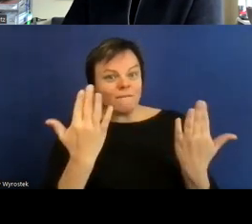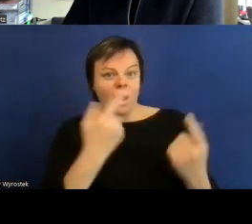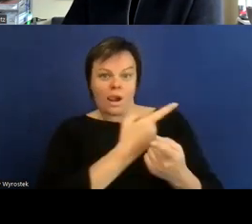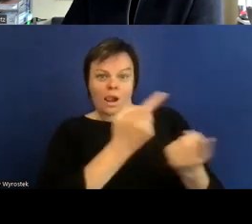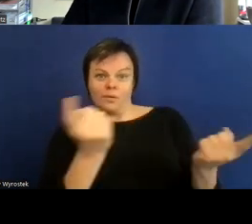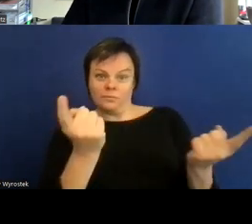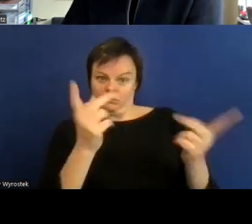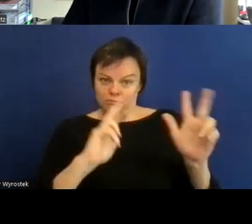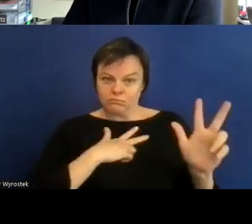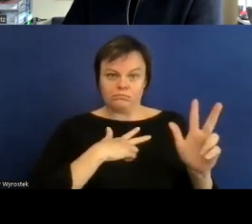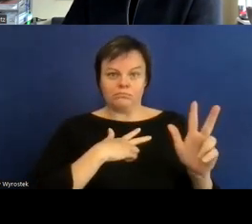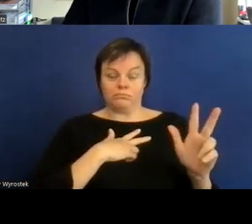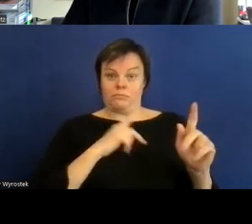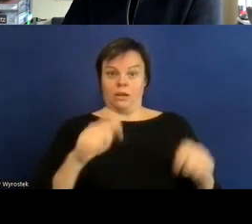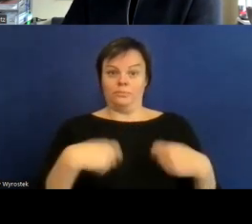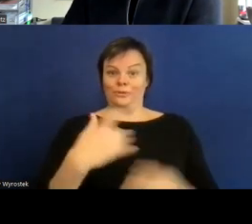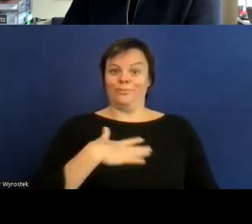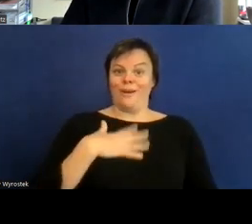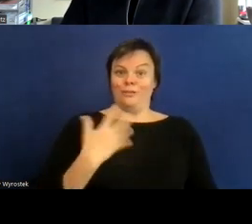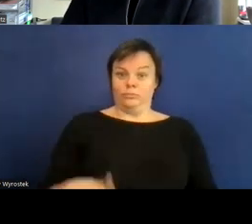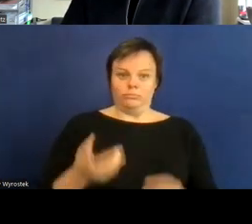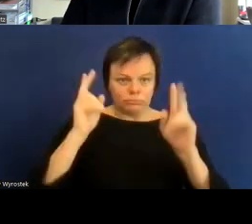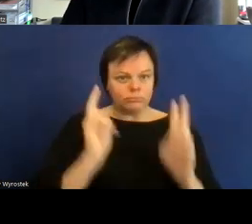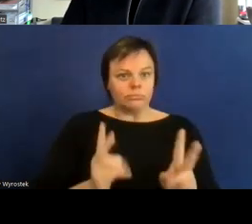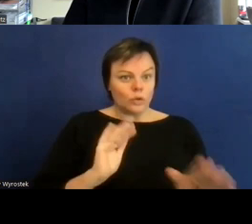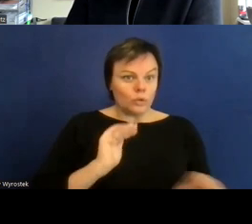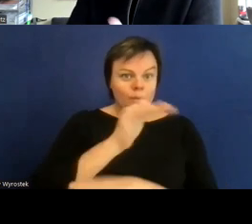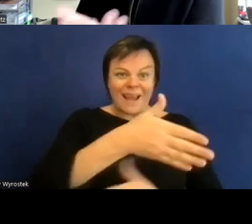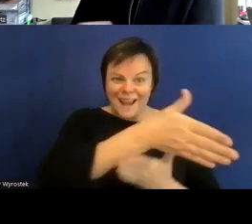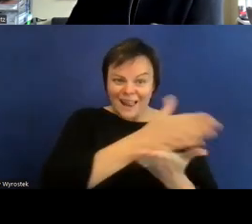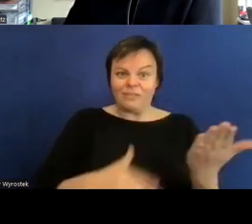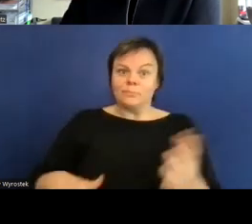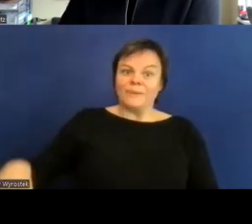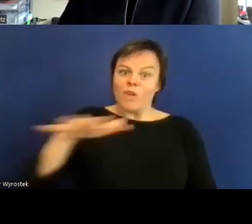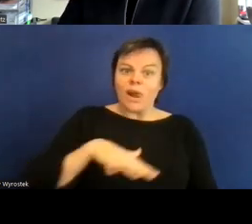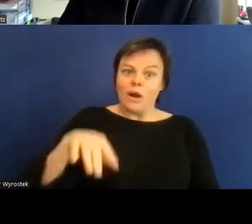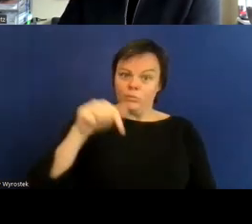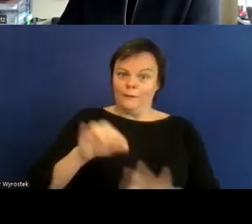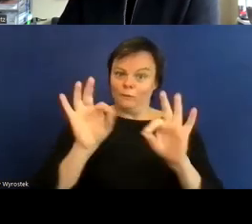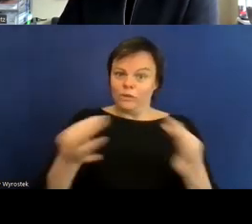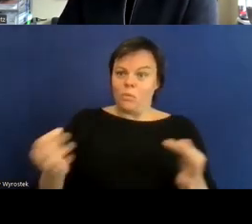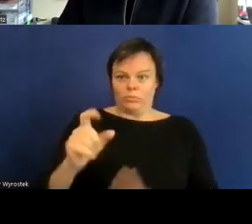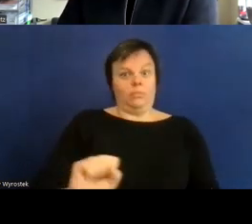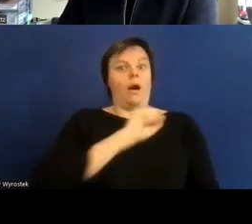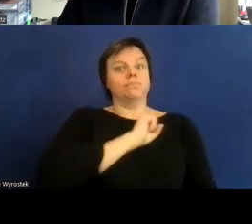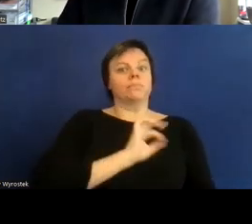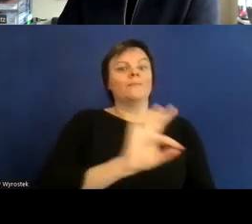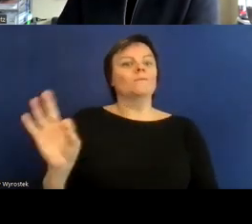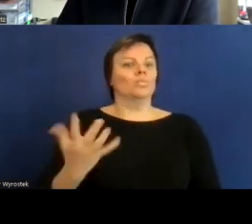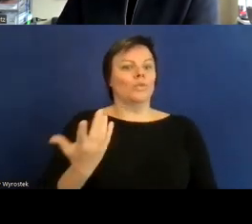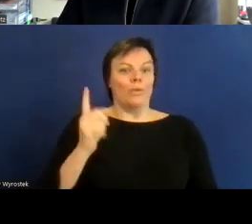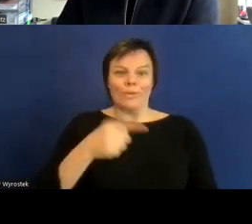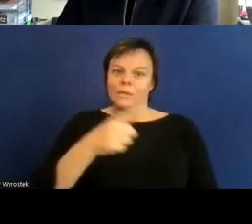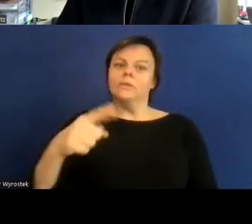der Bevölkerung hier von von Funktionen profitiert und sie hin und wieder auch mal aktiviert oder